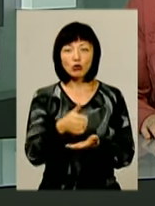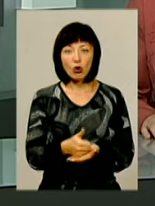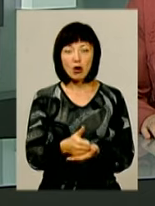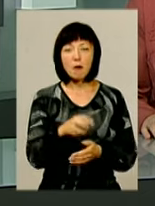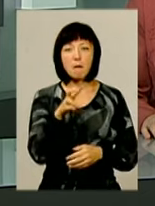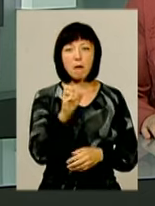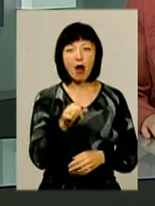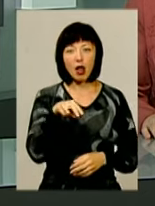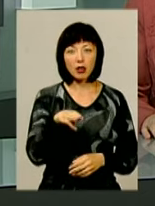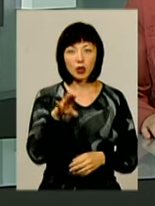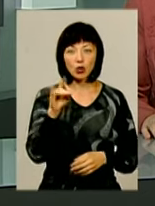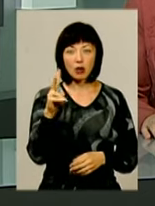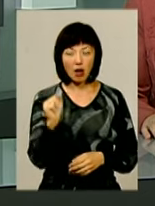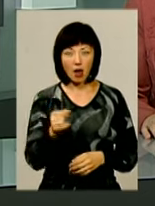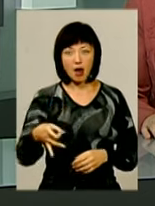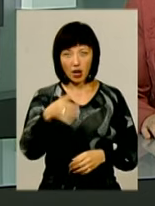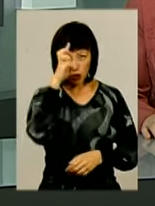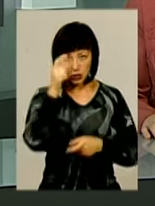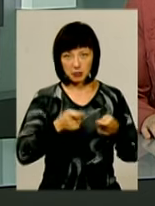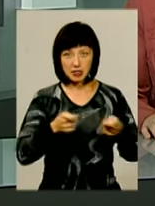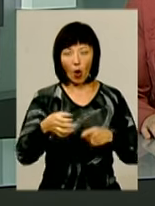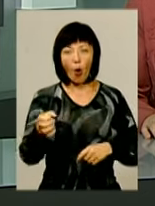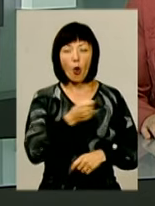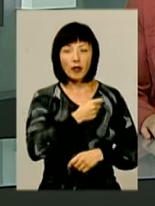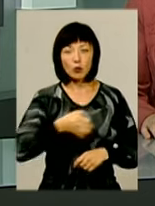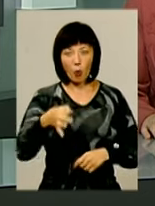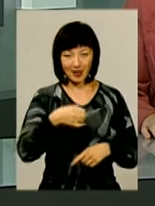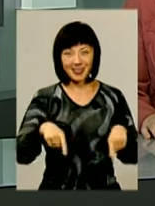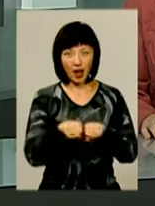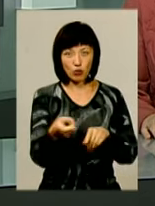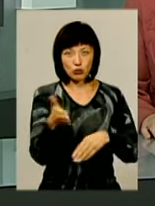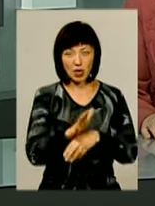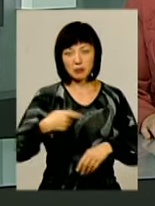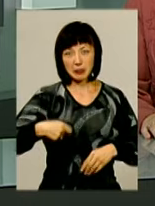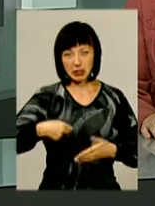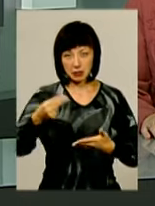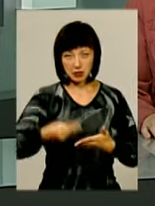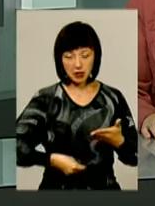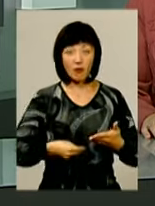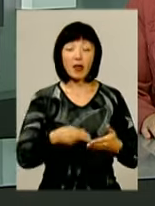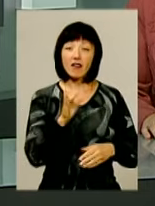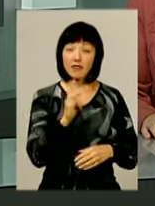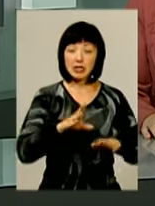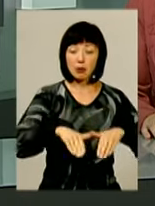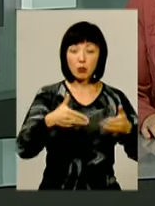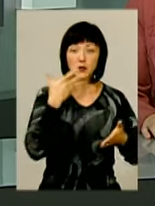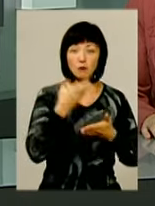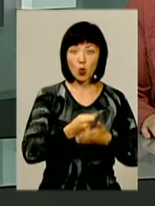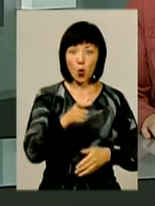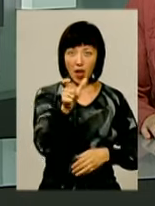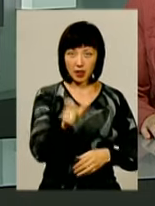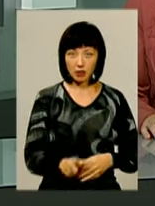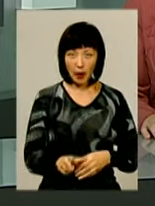області. Відповідне розпорядження у четвер підписав президент України. Олесь Вітряний запропонував свою кандидатуру після одного з